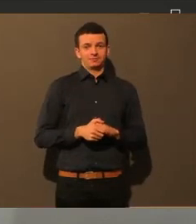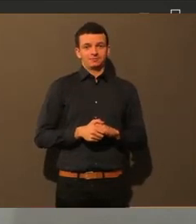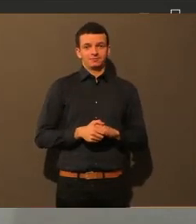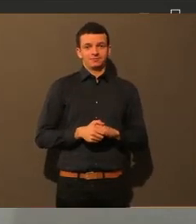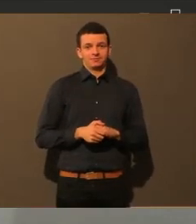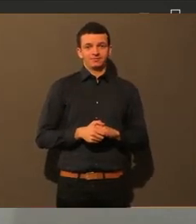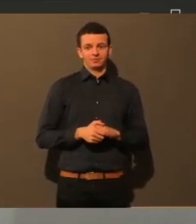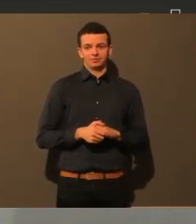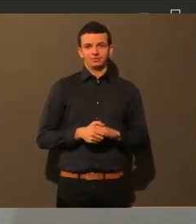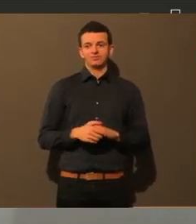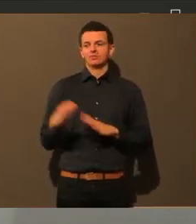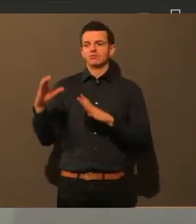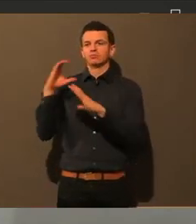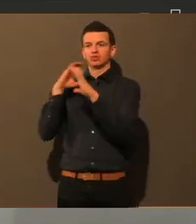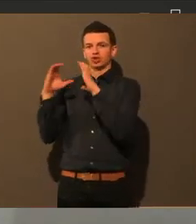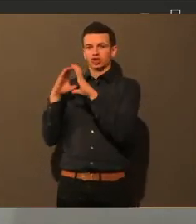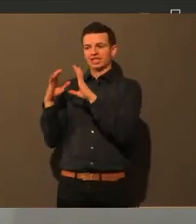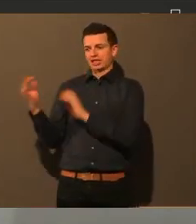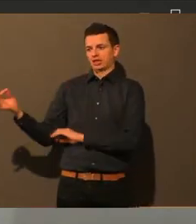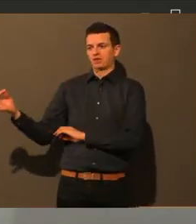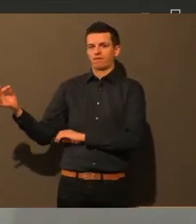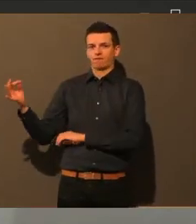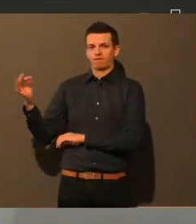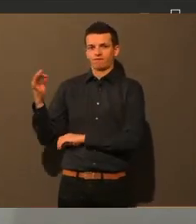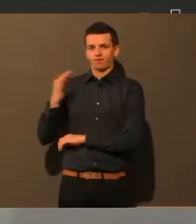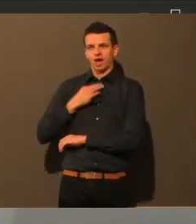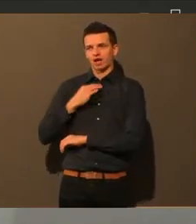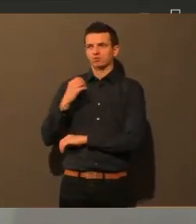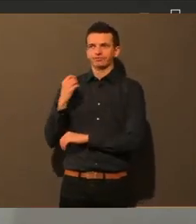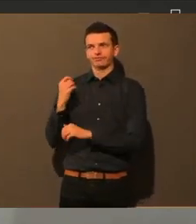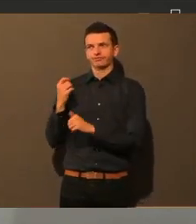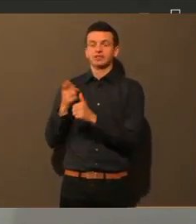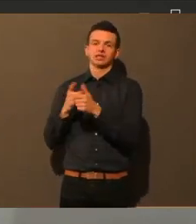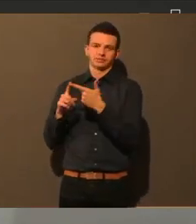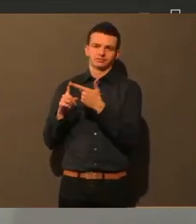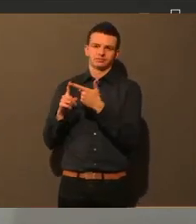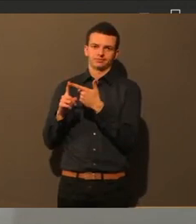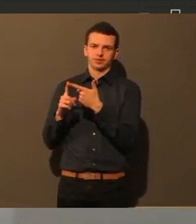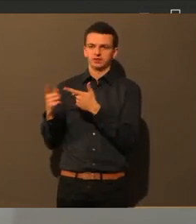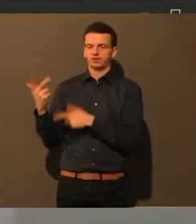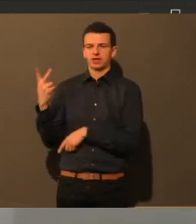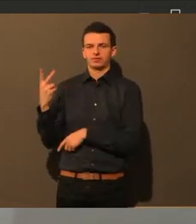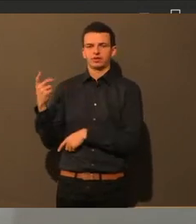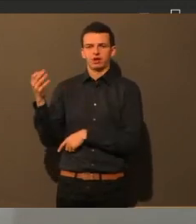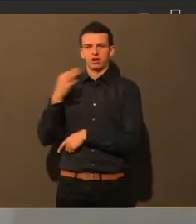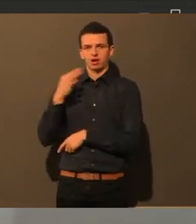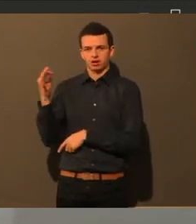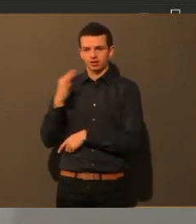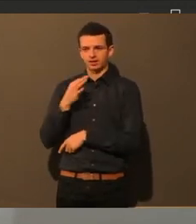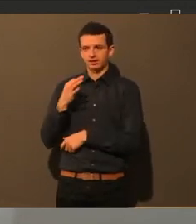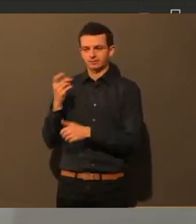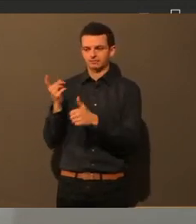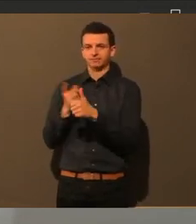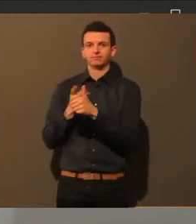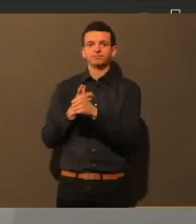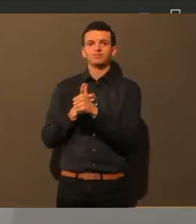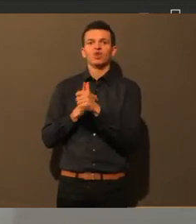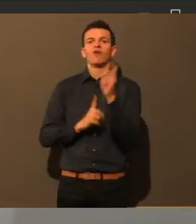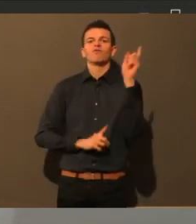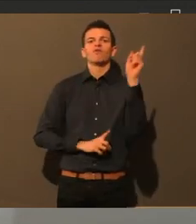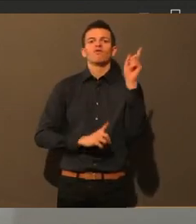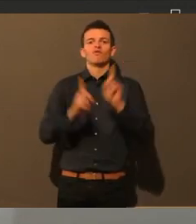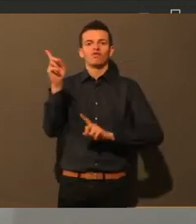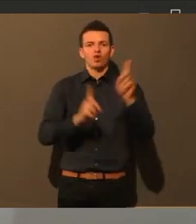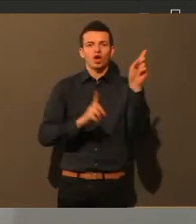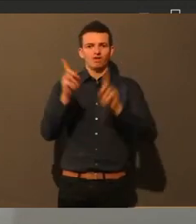gestellt worden, die ich, oder zwei Fragen, die noch gestellt worden sind. Zum einen wurde die Frage gestellt, warum es ein Feuerwerksverbot im gesamten